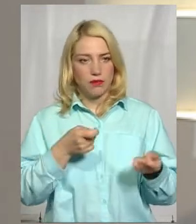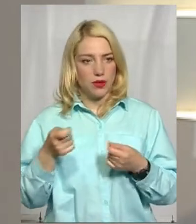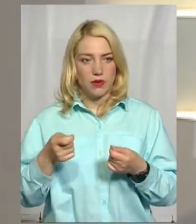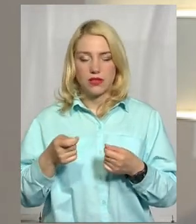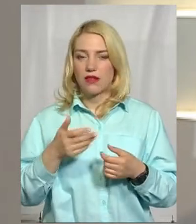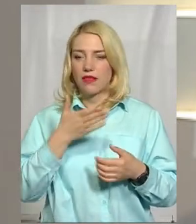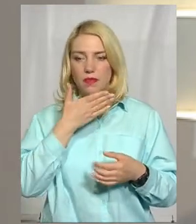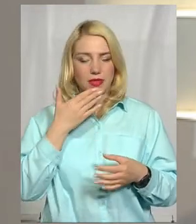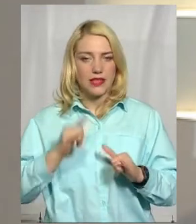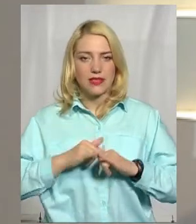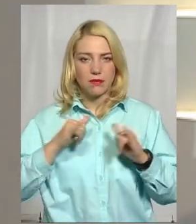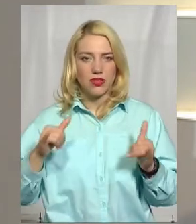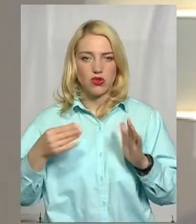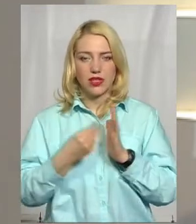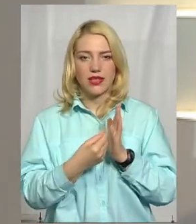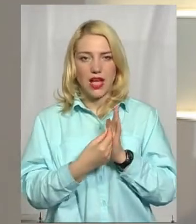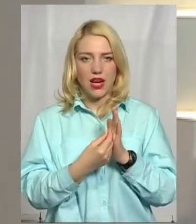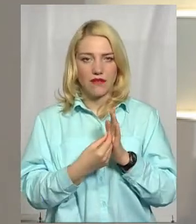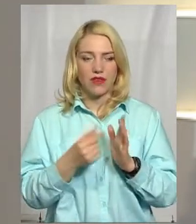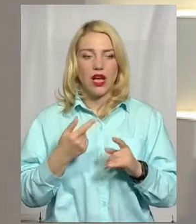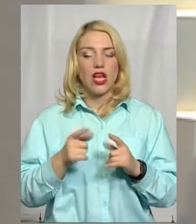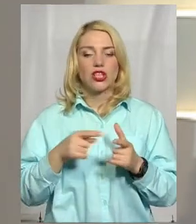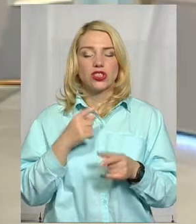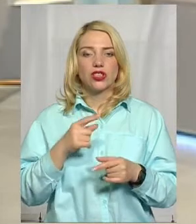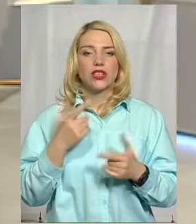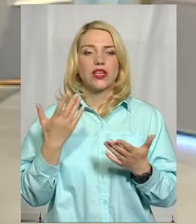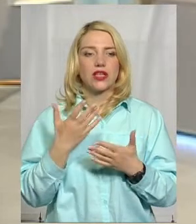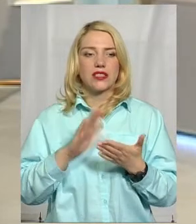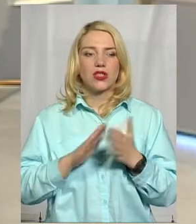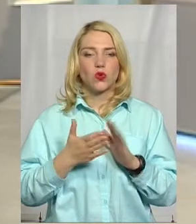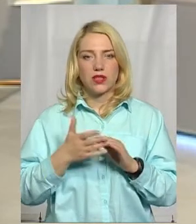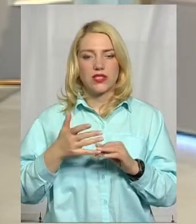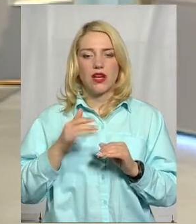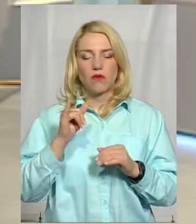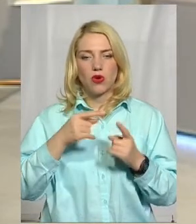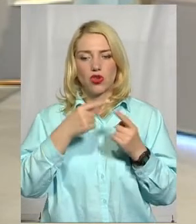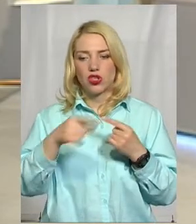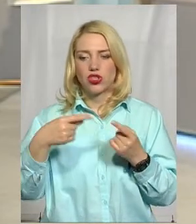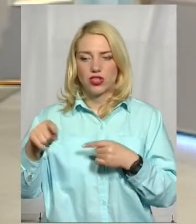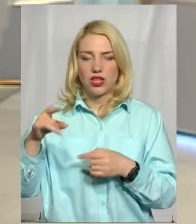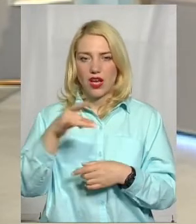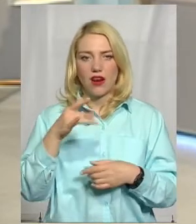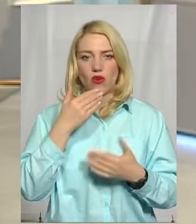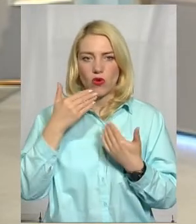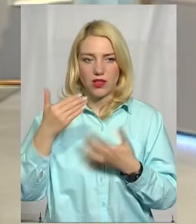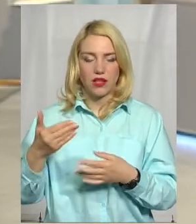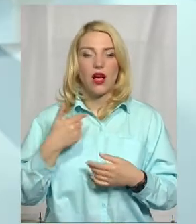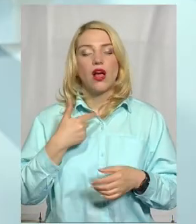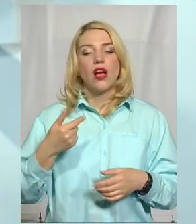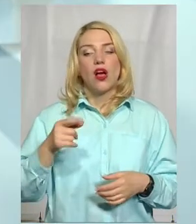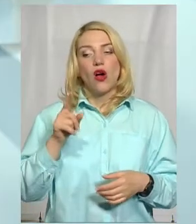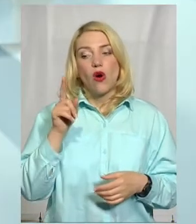збільшували тариф. Чи відома вам ситуація по інших районах? Ні, невідома. Хоча я вам хочу сказати, що